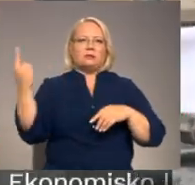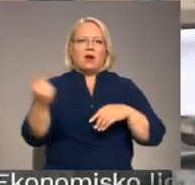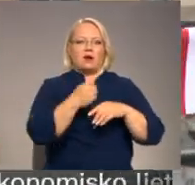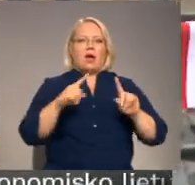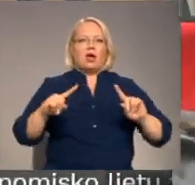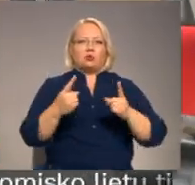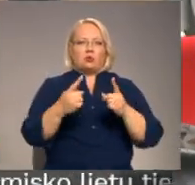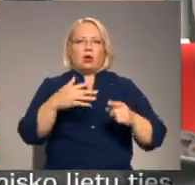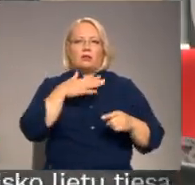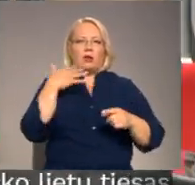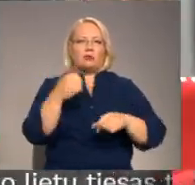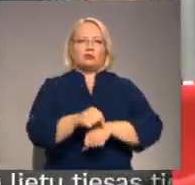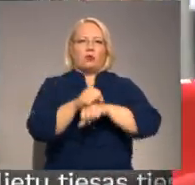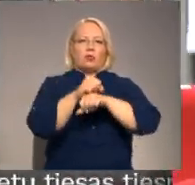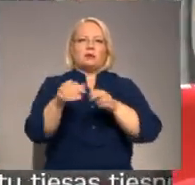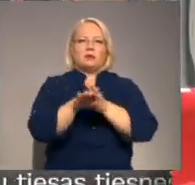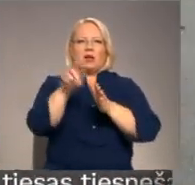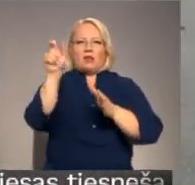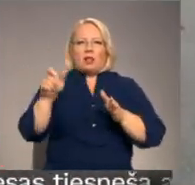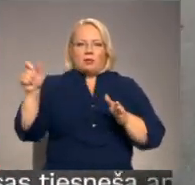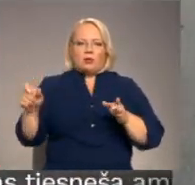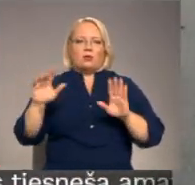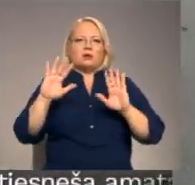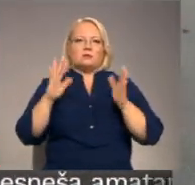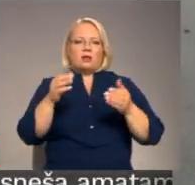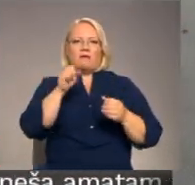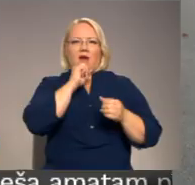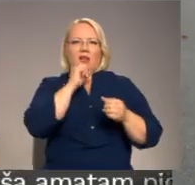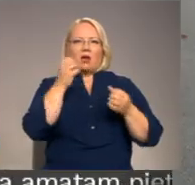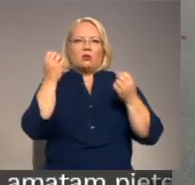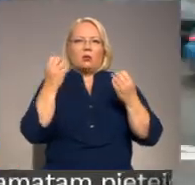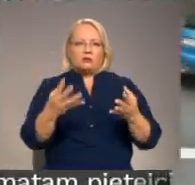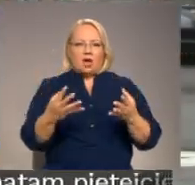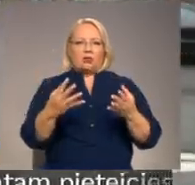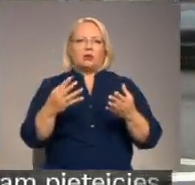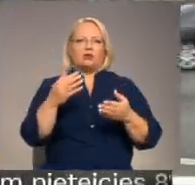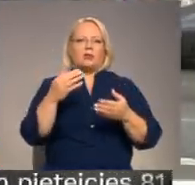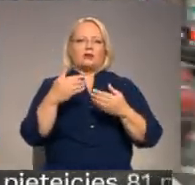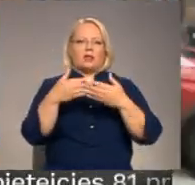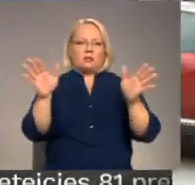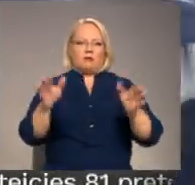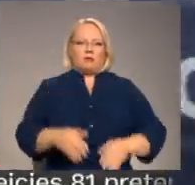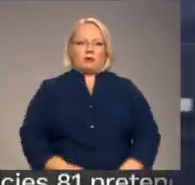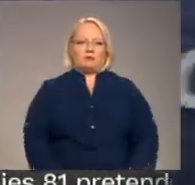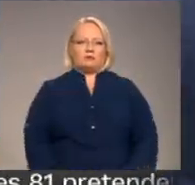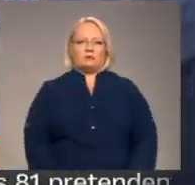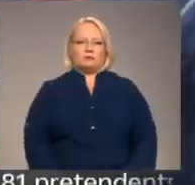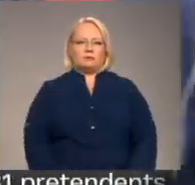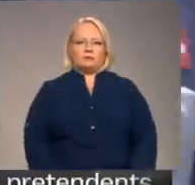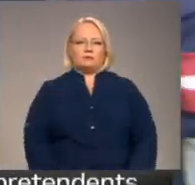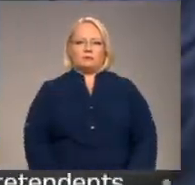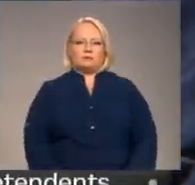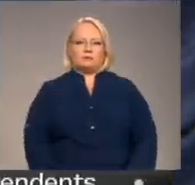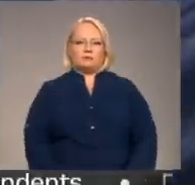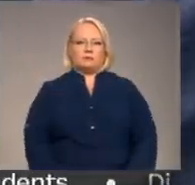aizturēja vairākus protestu dalībniekus, bet pēc personas dārtu noskaidrošanas atbrīvoja. Mala lūdzu! Mums